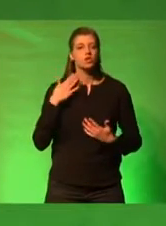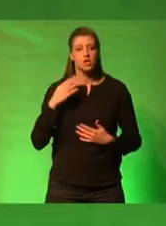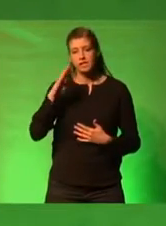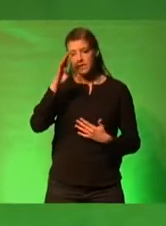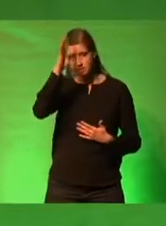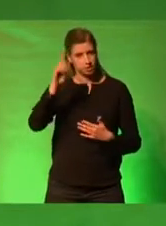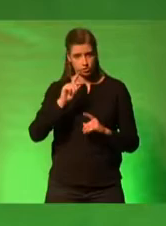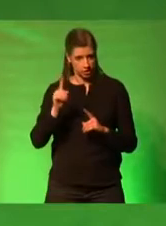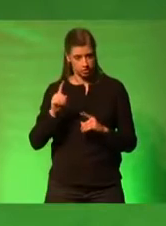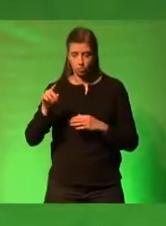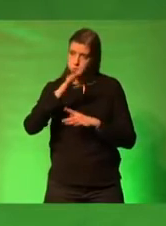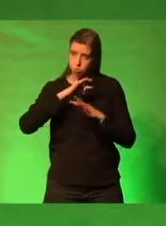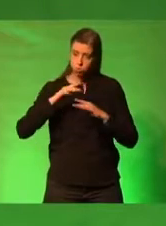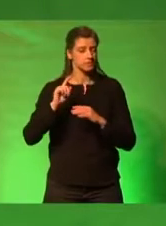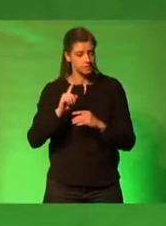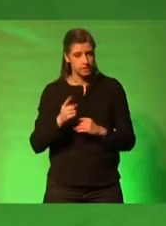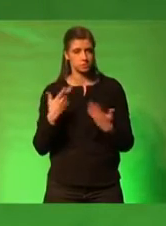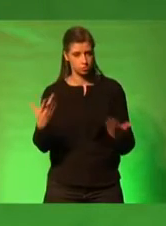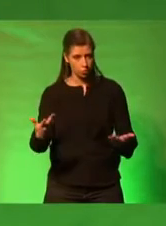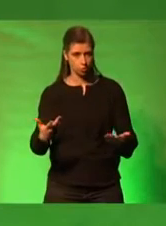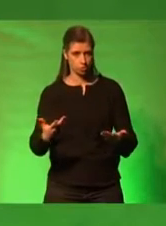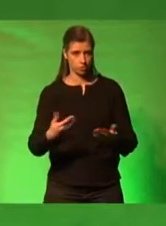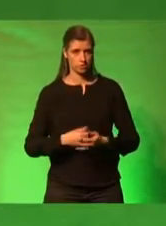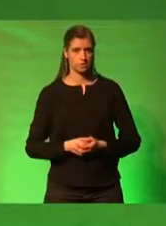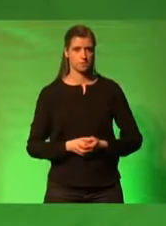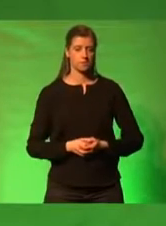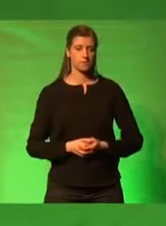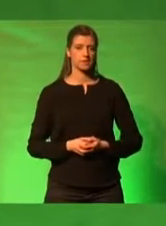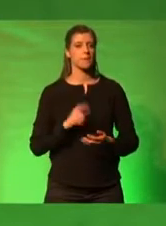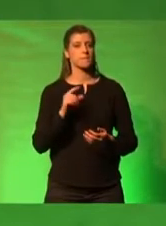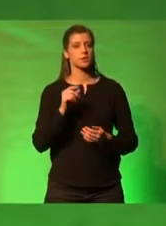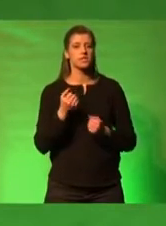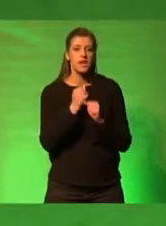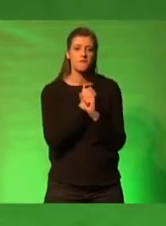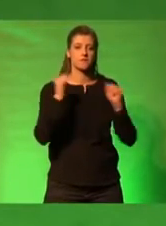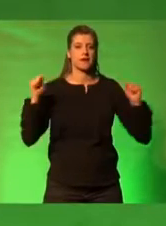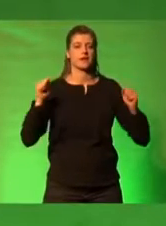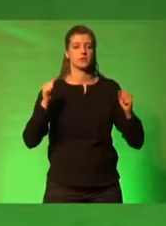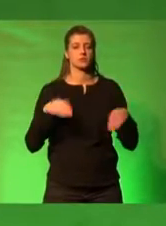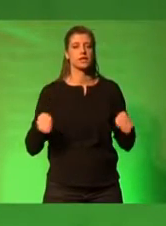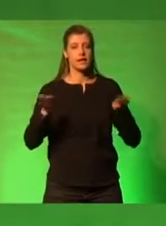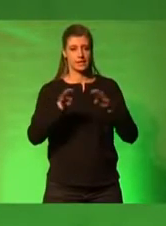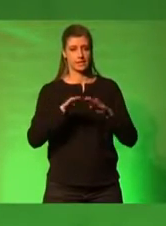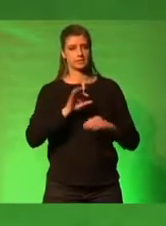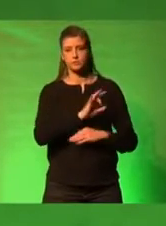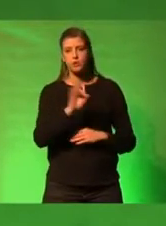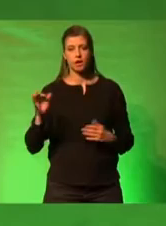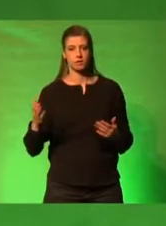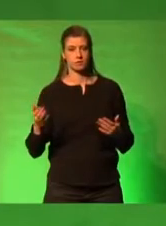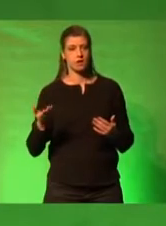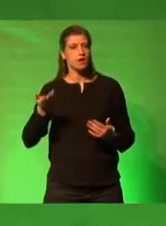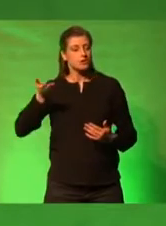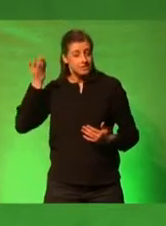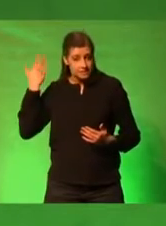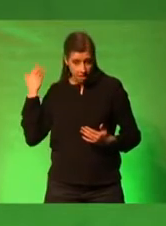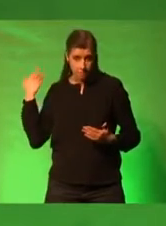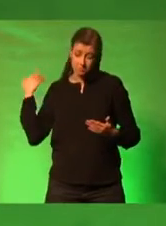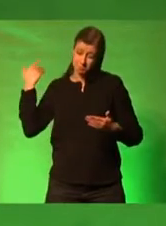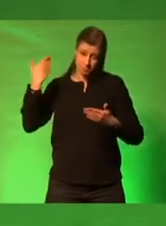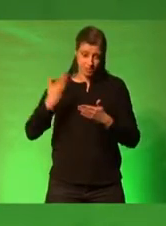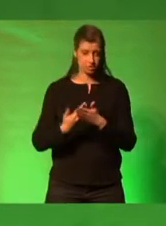sind Errungenschaften einer Politik, die auf Freiheit und Gleichheit angelegt war und bewusst damals wie heute